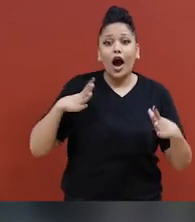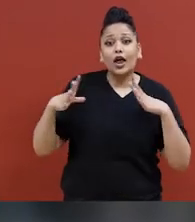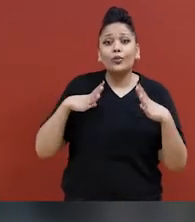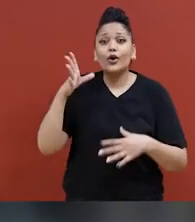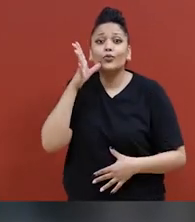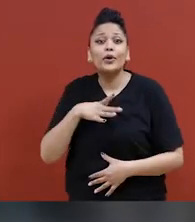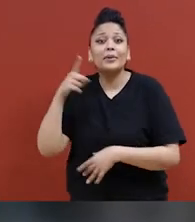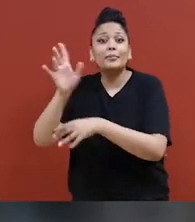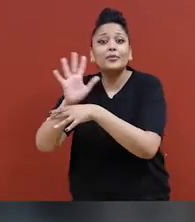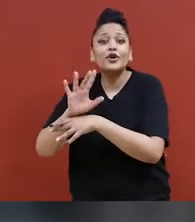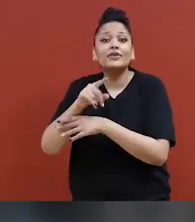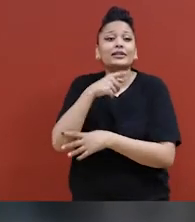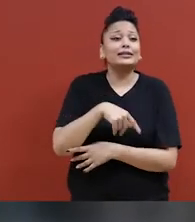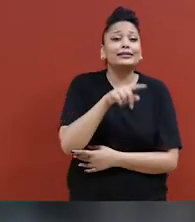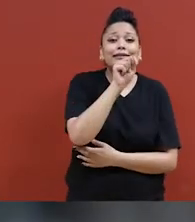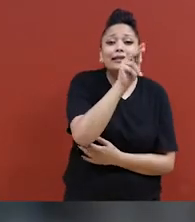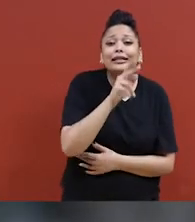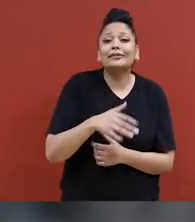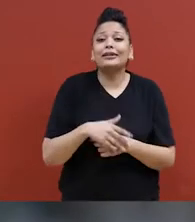production,